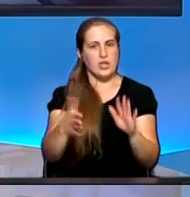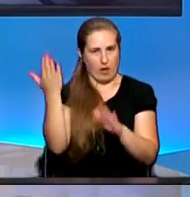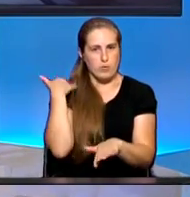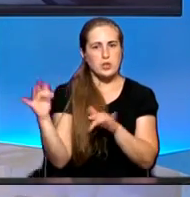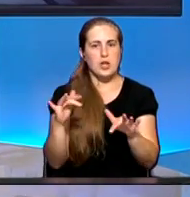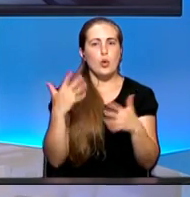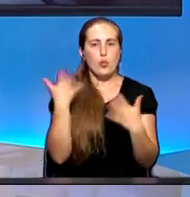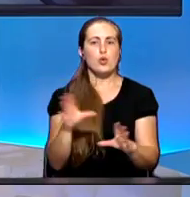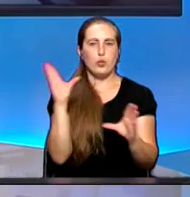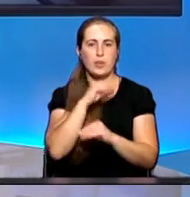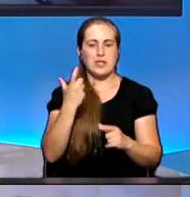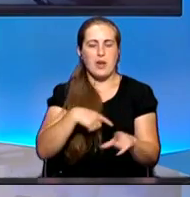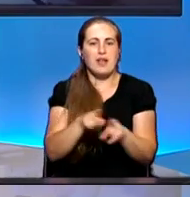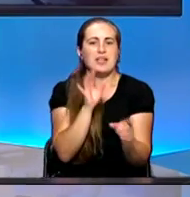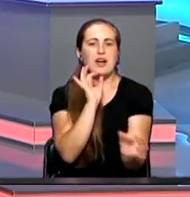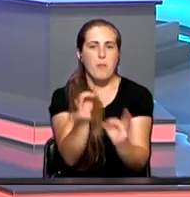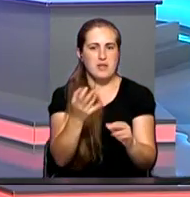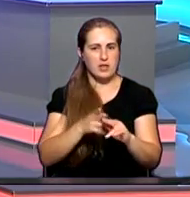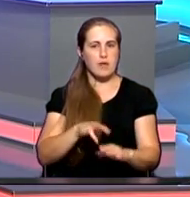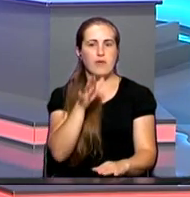себя зарекомендовать за это время?